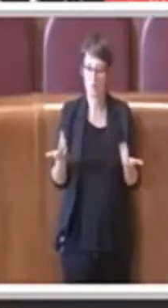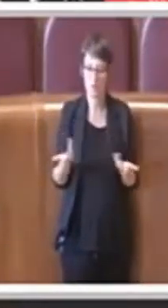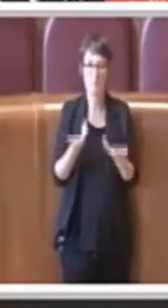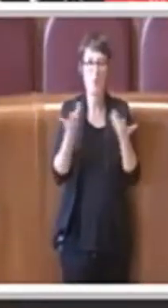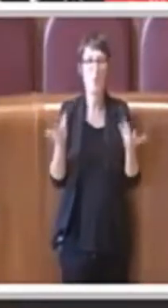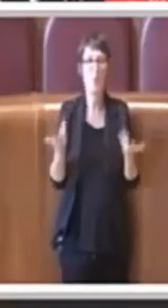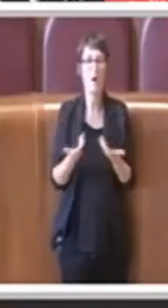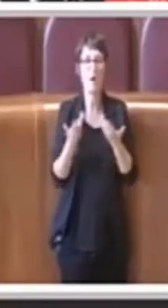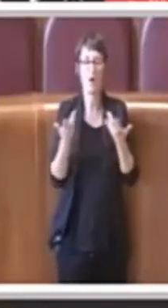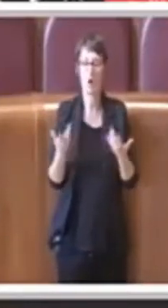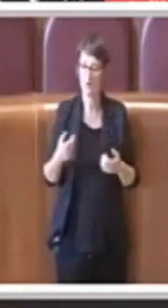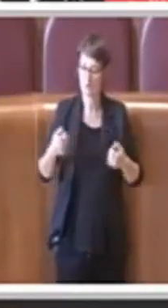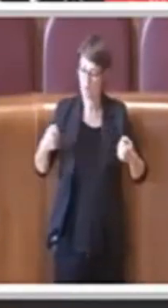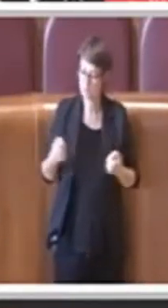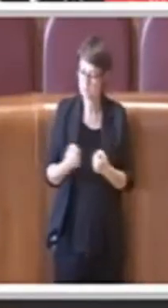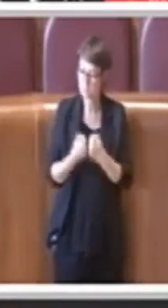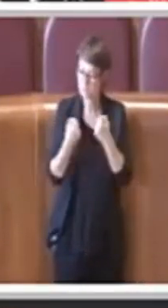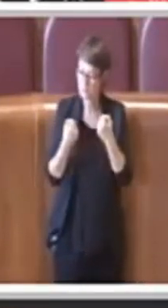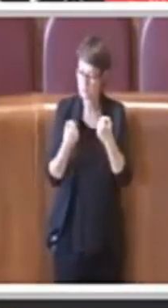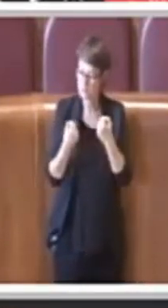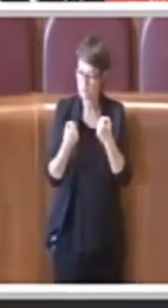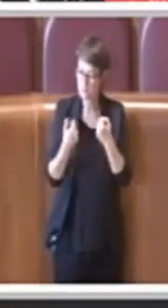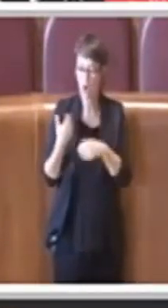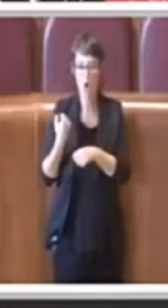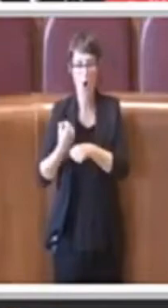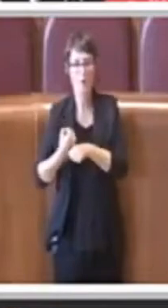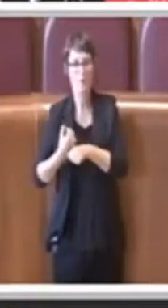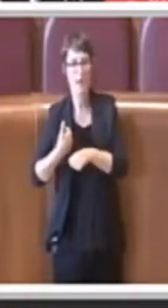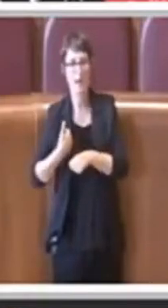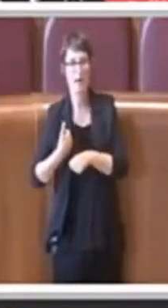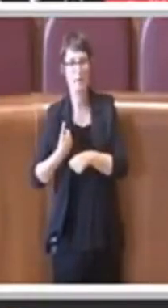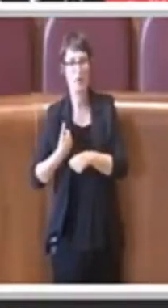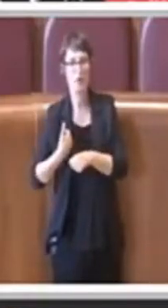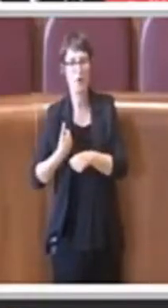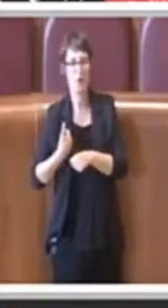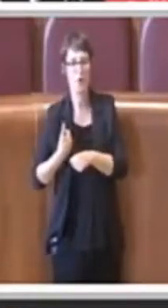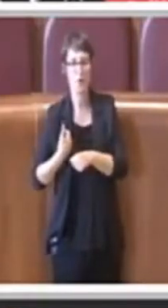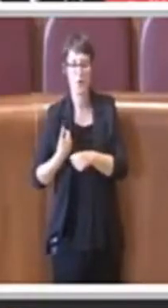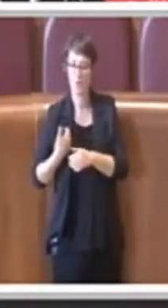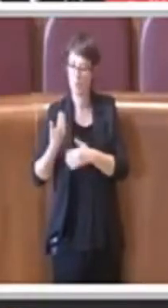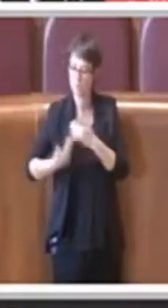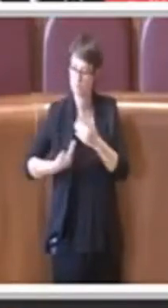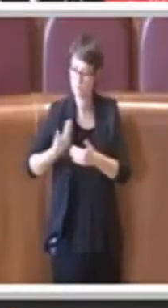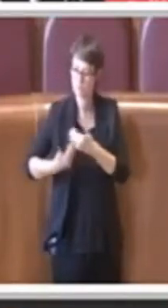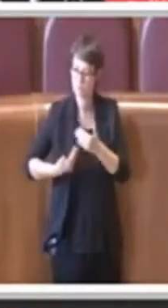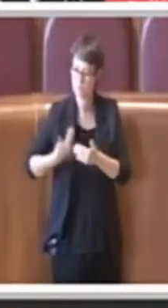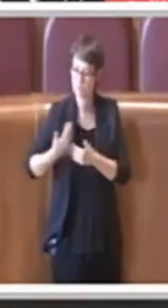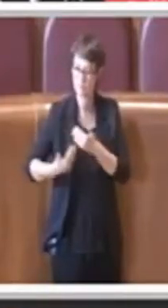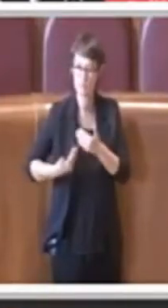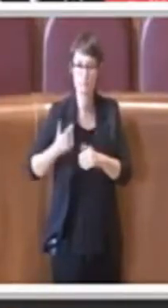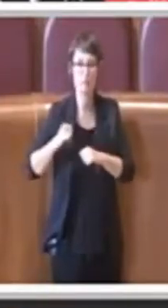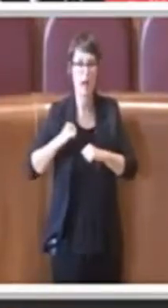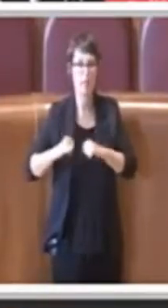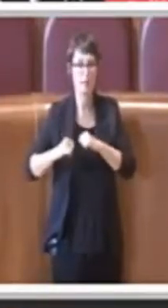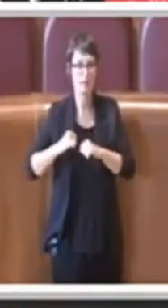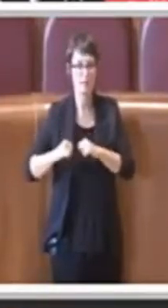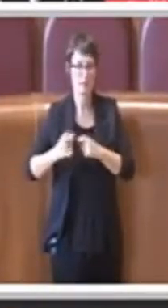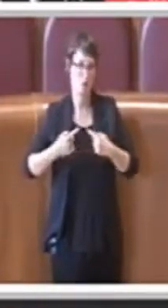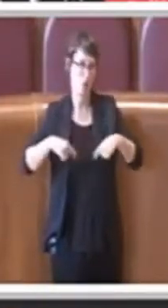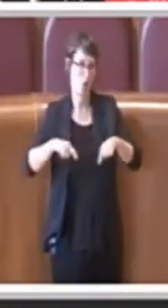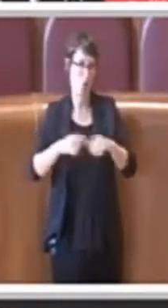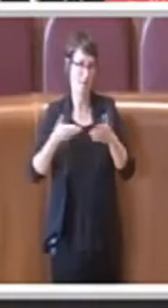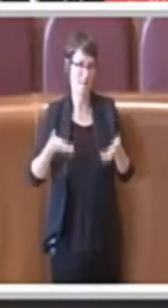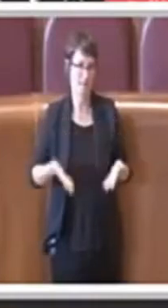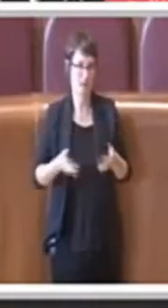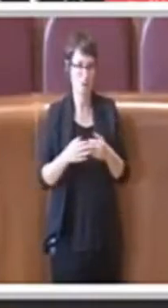confronti del lavoro che è stato portato avanti in questa consigliatura.